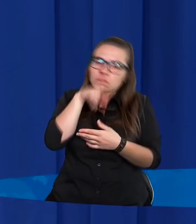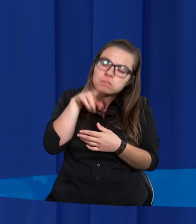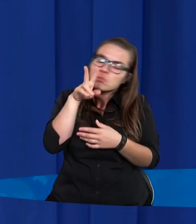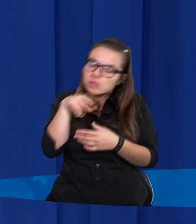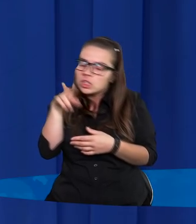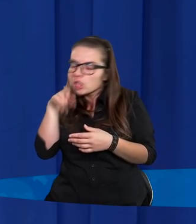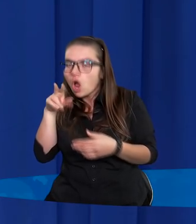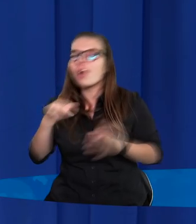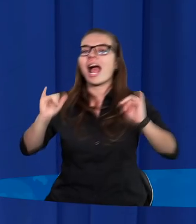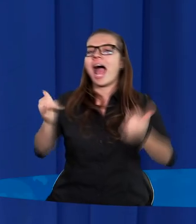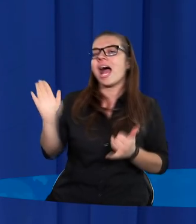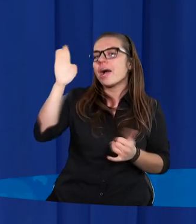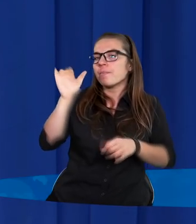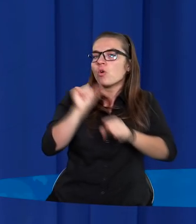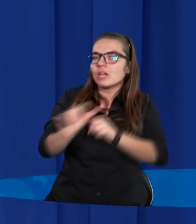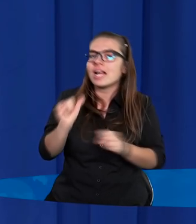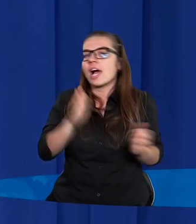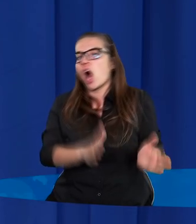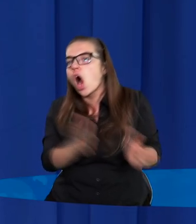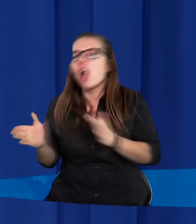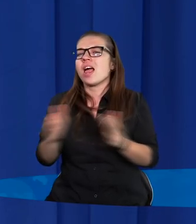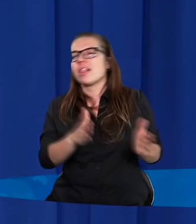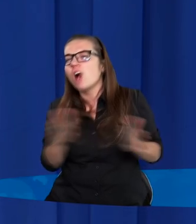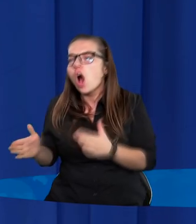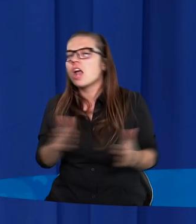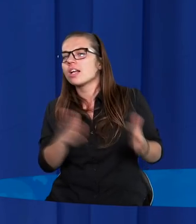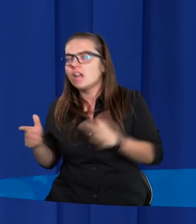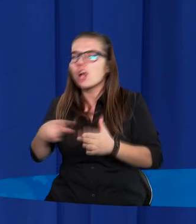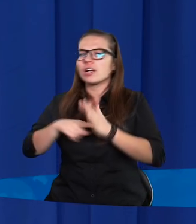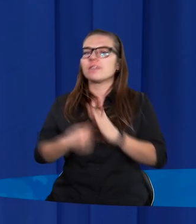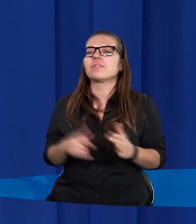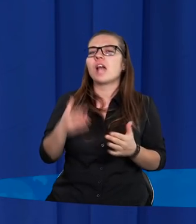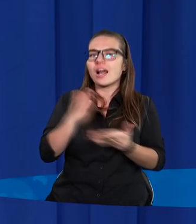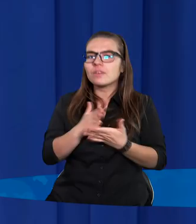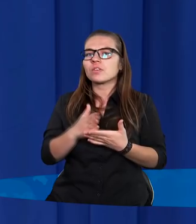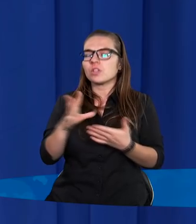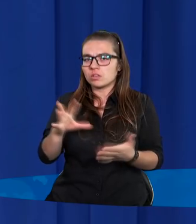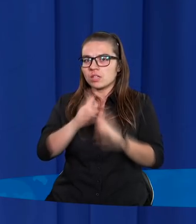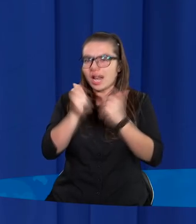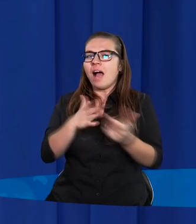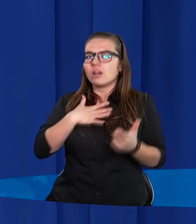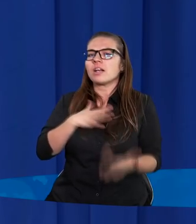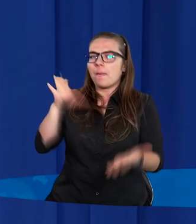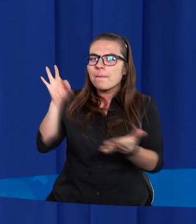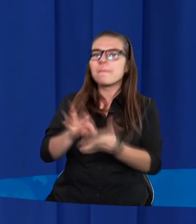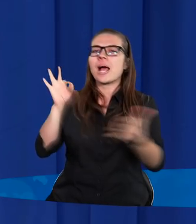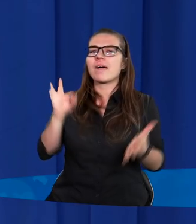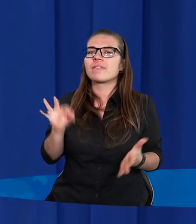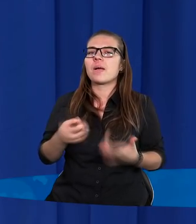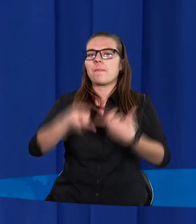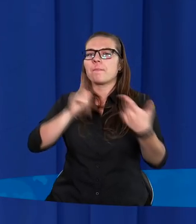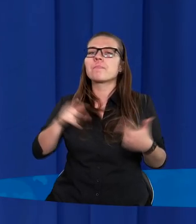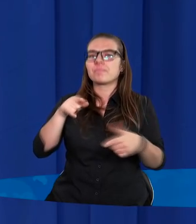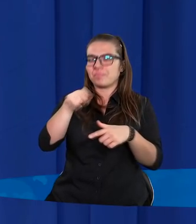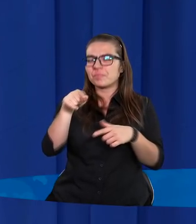jaki ten Pan Bóg jest, to nagle i kolejny raz, i kolejny raz, i nawet stojąc dzisiaj jestem całkowicie pewien, że przede